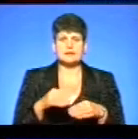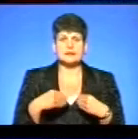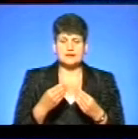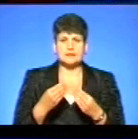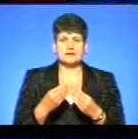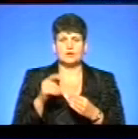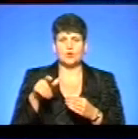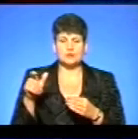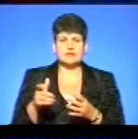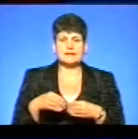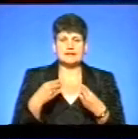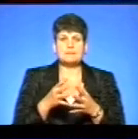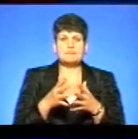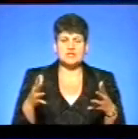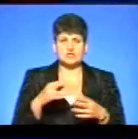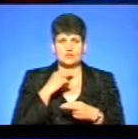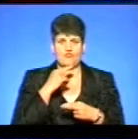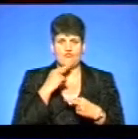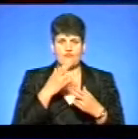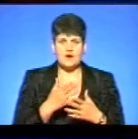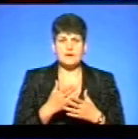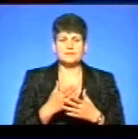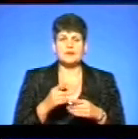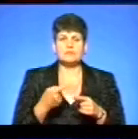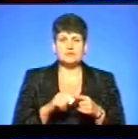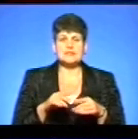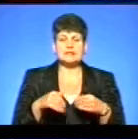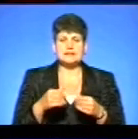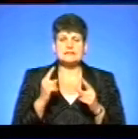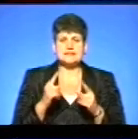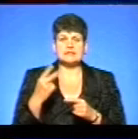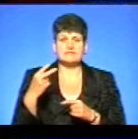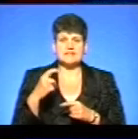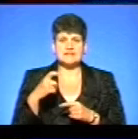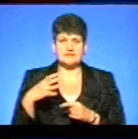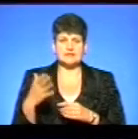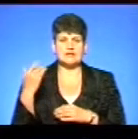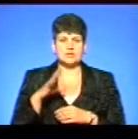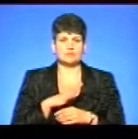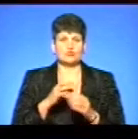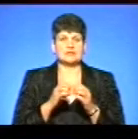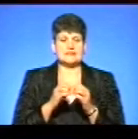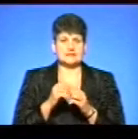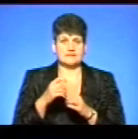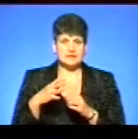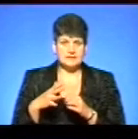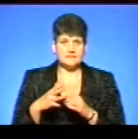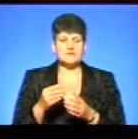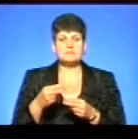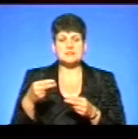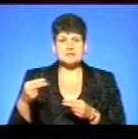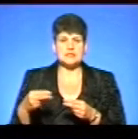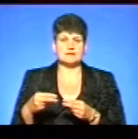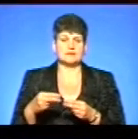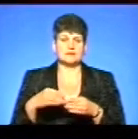людині, приділити більше уваги. Тому що надається все-таки 20 хвилин. Раніше це було 10 хвилин. Від підписання декларації